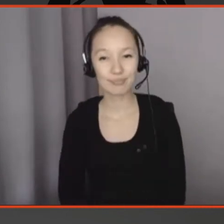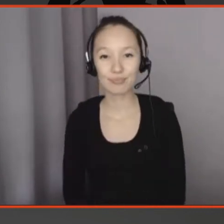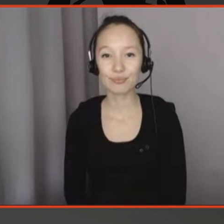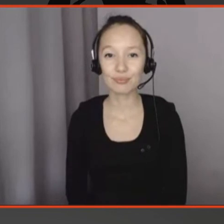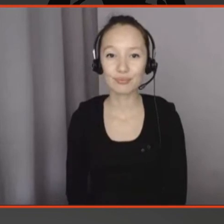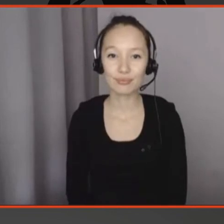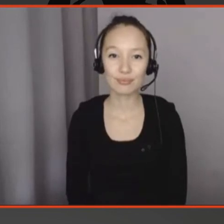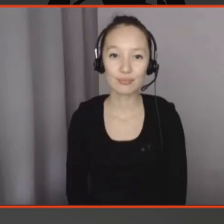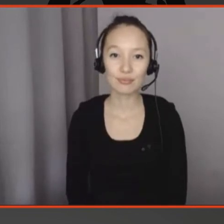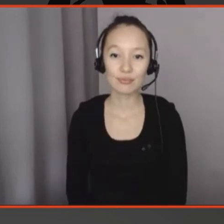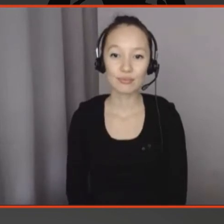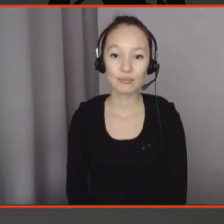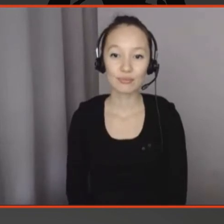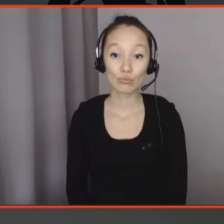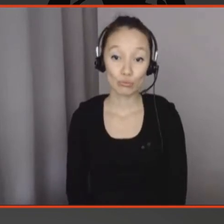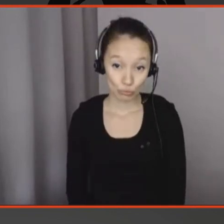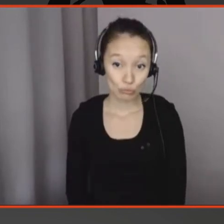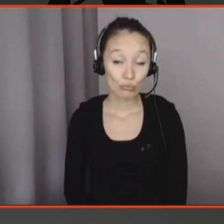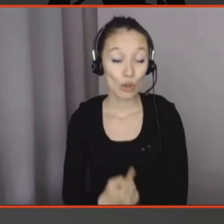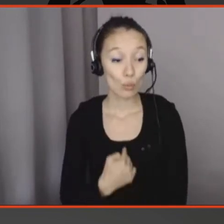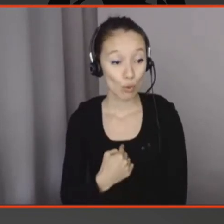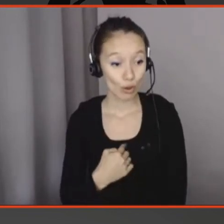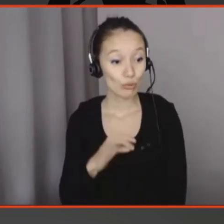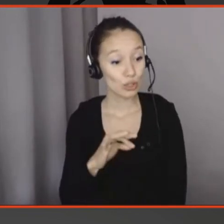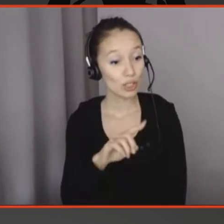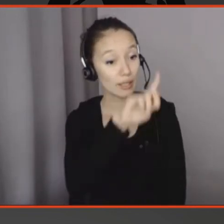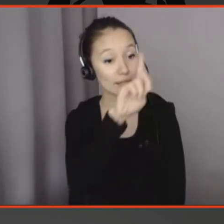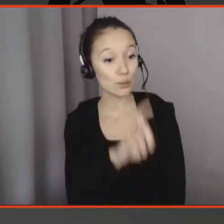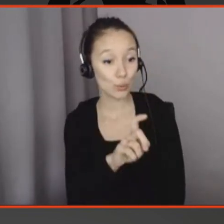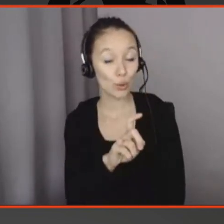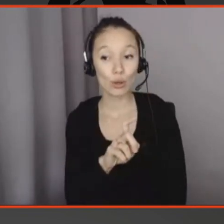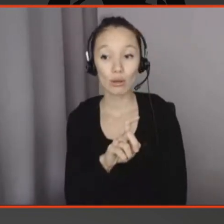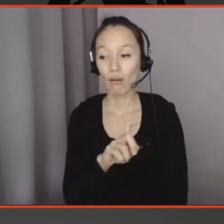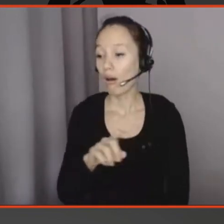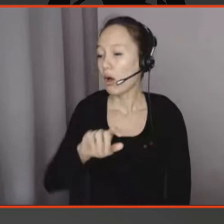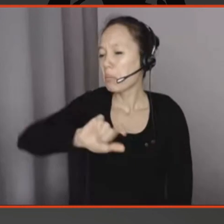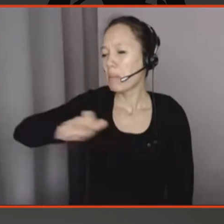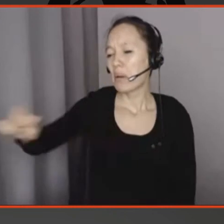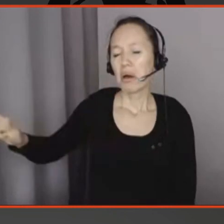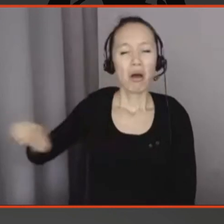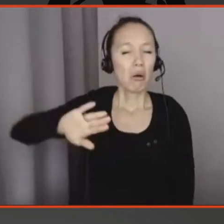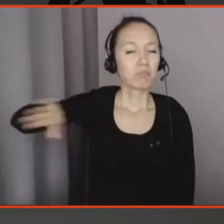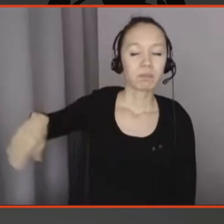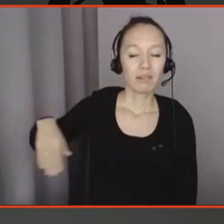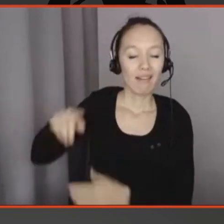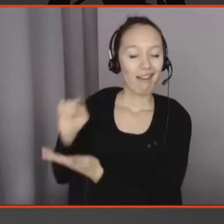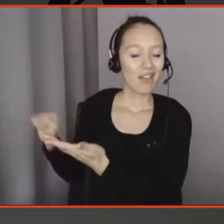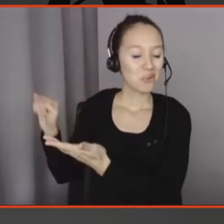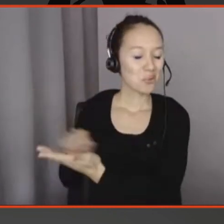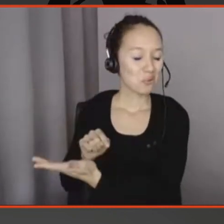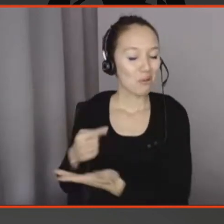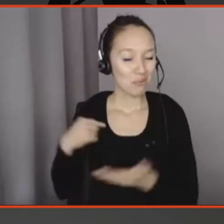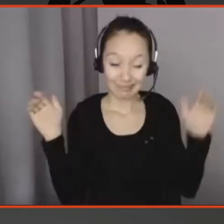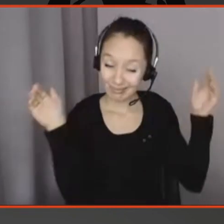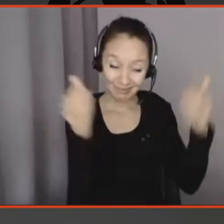Je vais juste vous poser une question et j'ai demandé si on pouvait annuler les autres speakers pour rester tout l'après-midi là-dessus, mais on m'a dit non, non, vraiment pas.